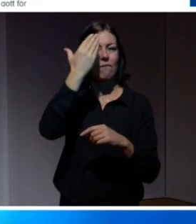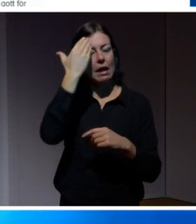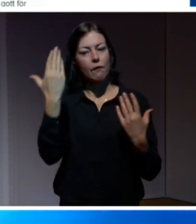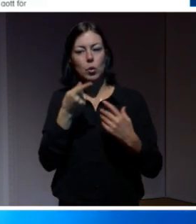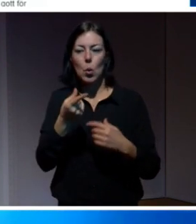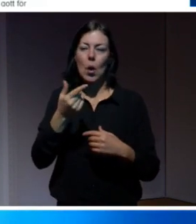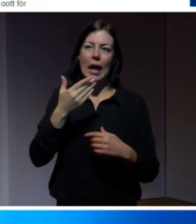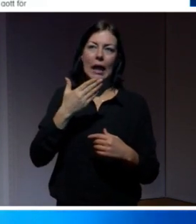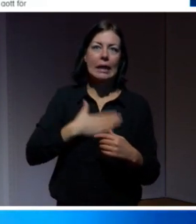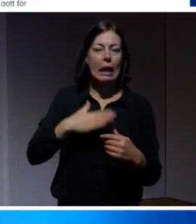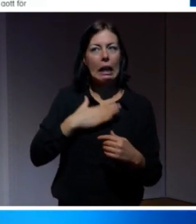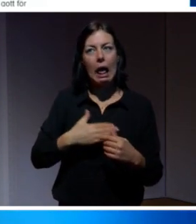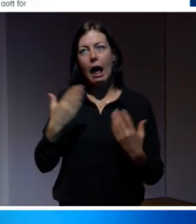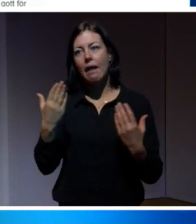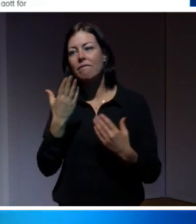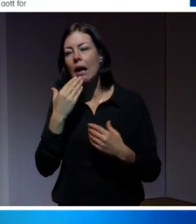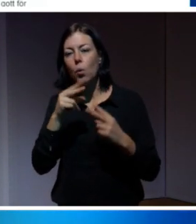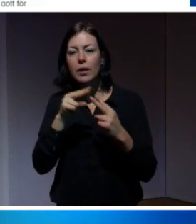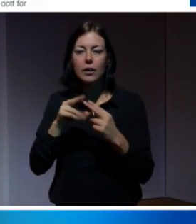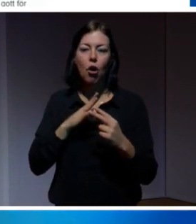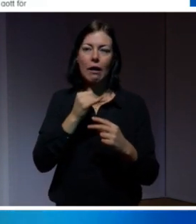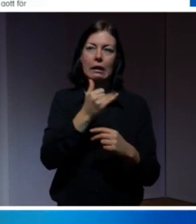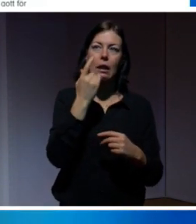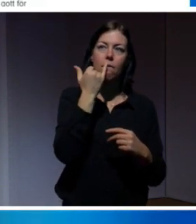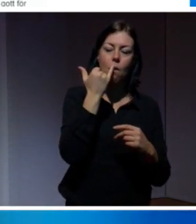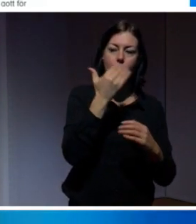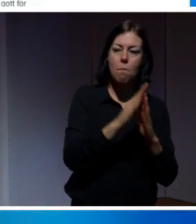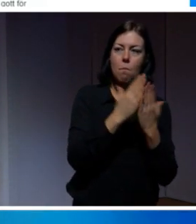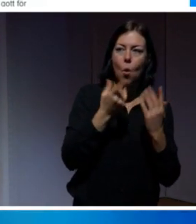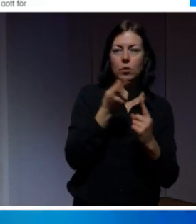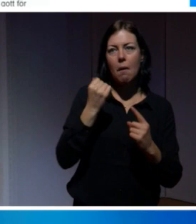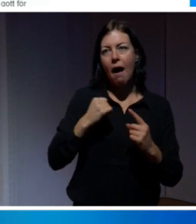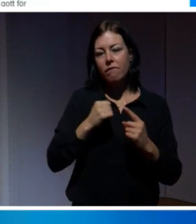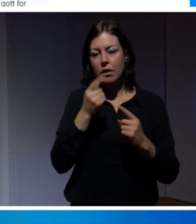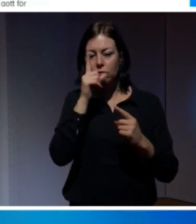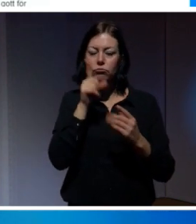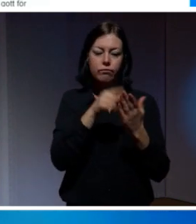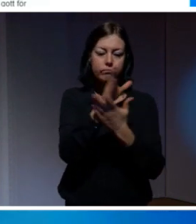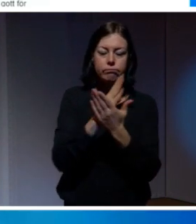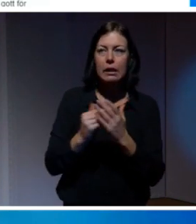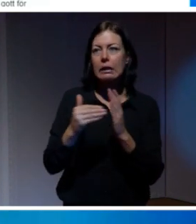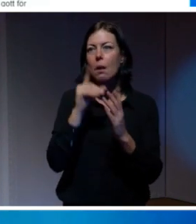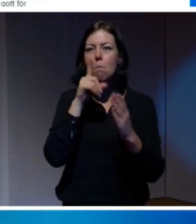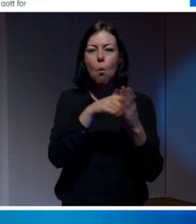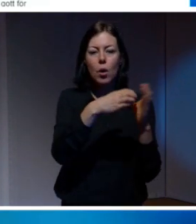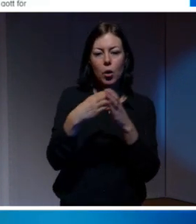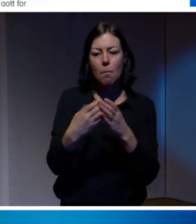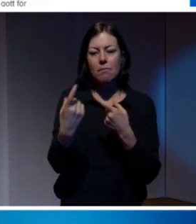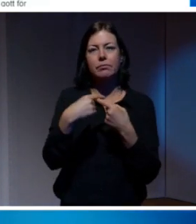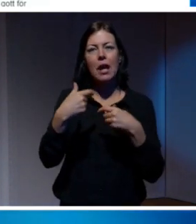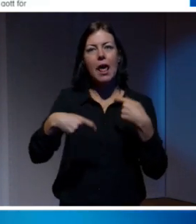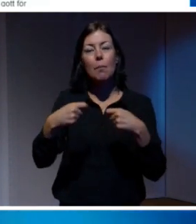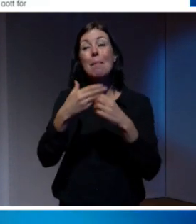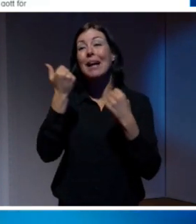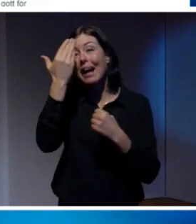kontakter du har i din telefonbok och kanske även var du befinner dig. De använder det för att dela in användare i målgrupper för reklam. Men det kan vara problematiskt.